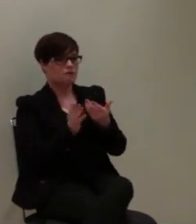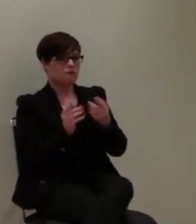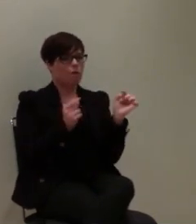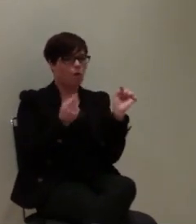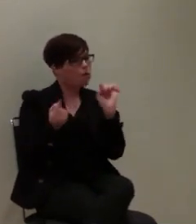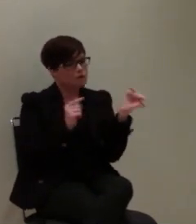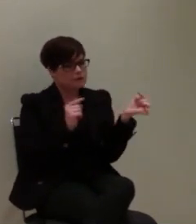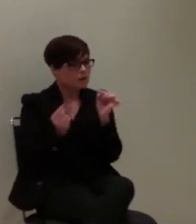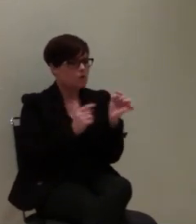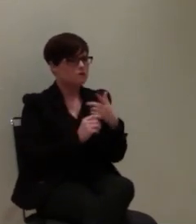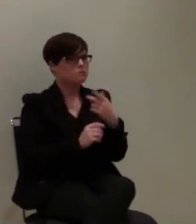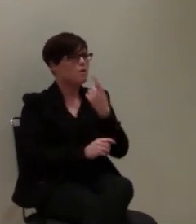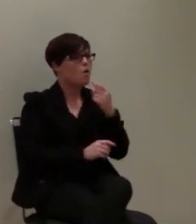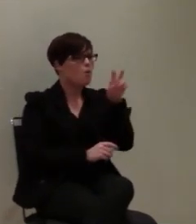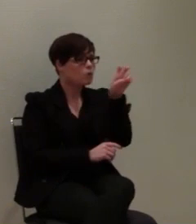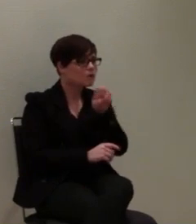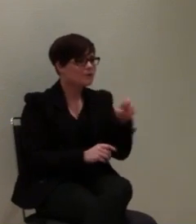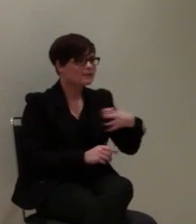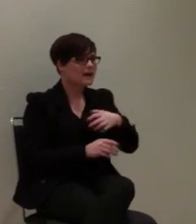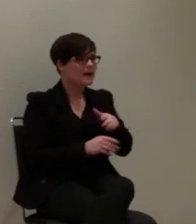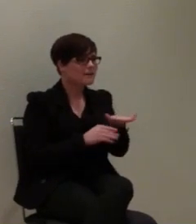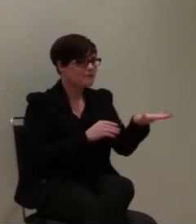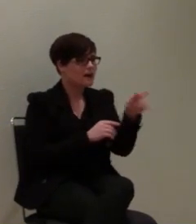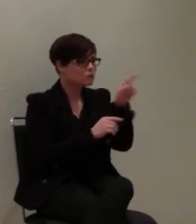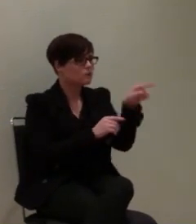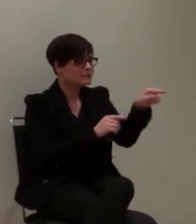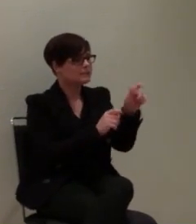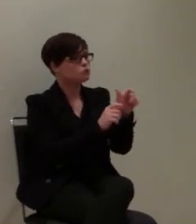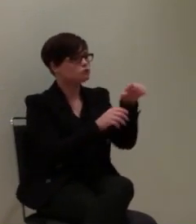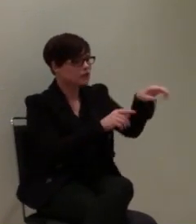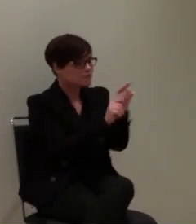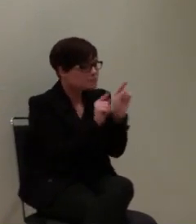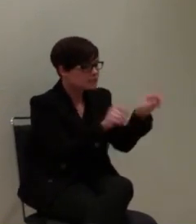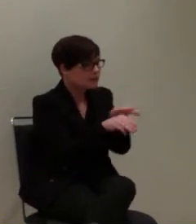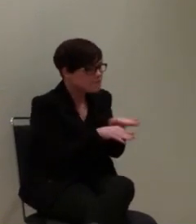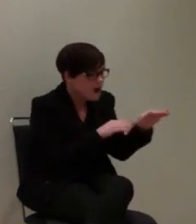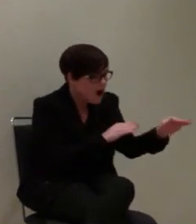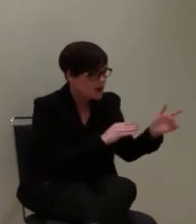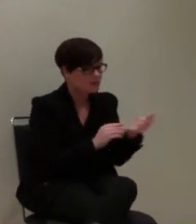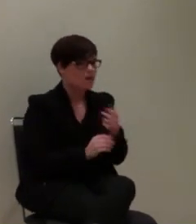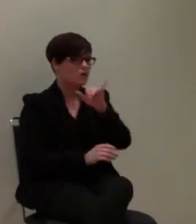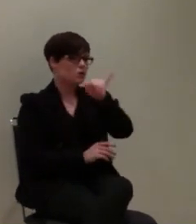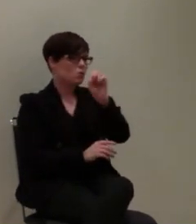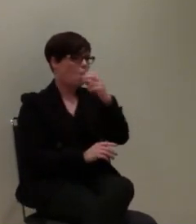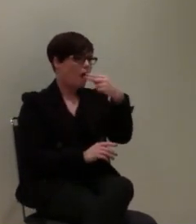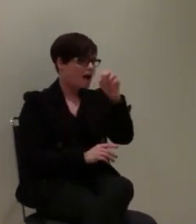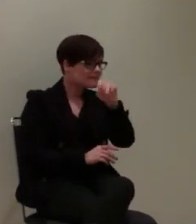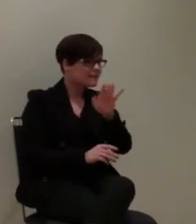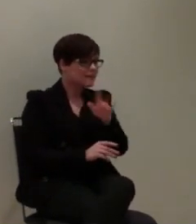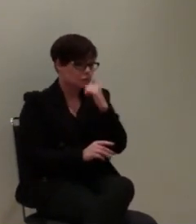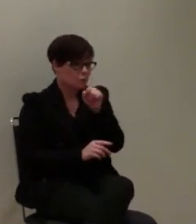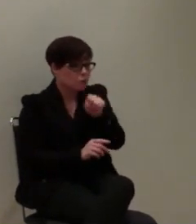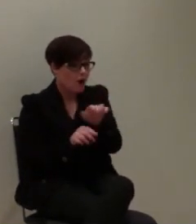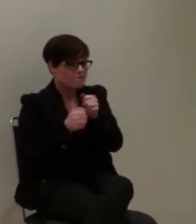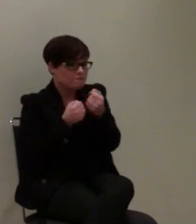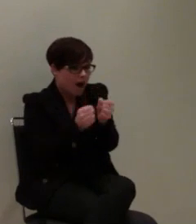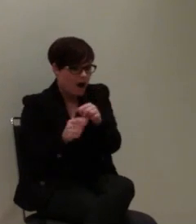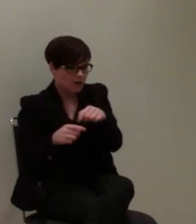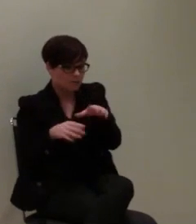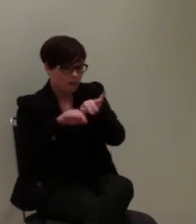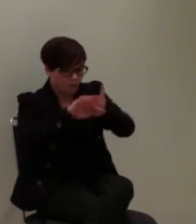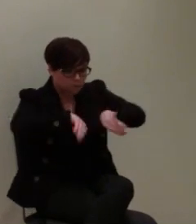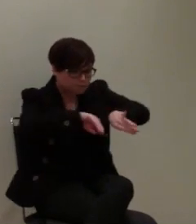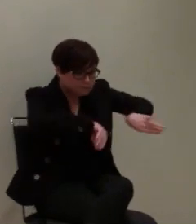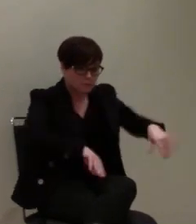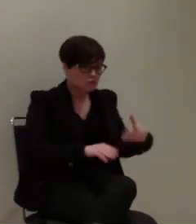Rotkreuz-Krankenwagen darf nur in dem Stadtbezirk fahren und die Johanniter dürfen nur da fahren. Also das fängt ja schon im Kleinen an. Wie sieht